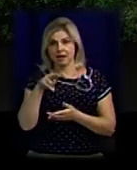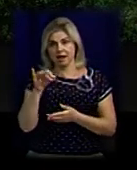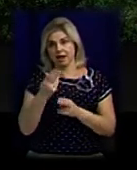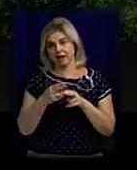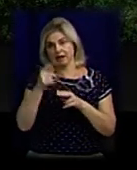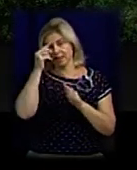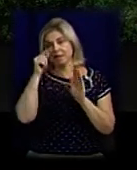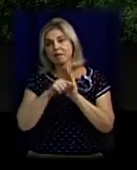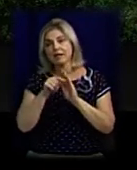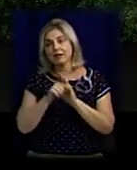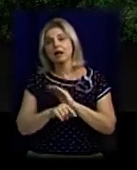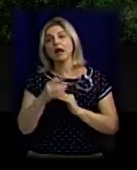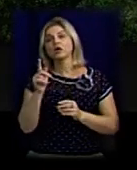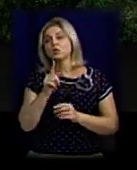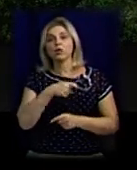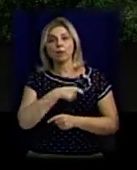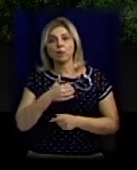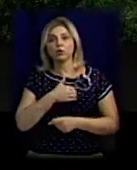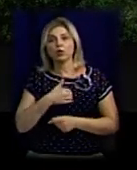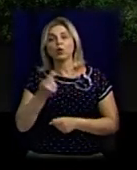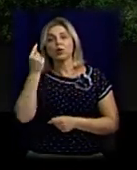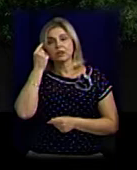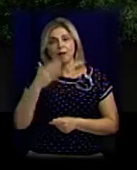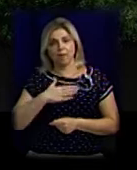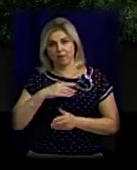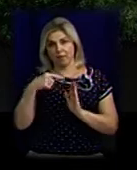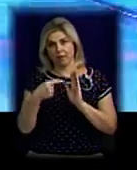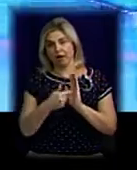Тобто депутати, що хотіли висловити з мого питання, вони сказали.